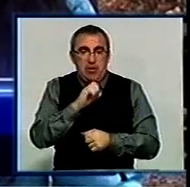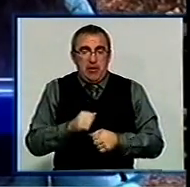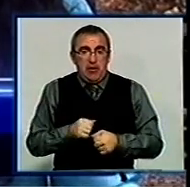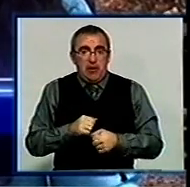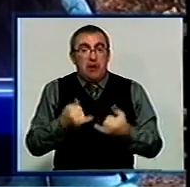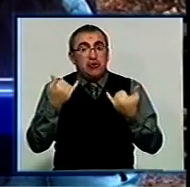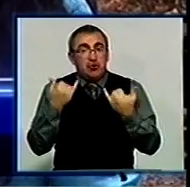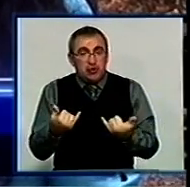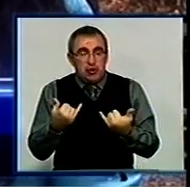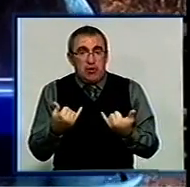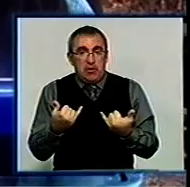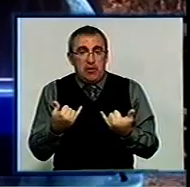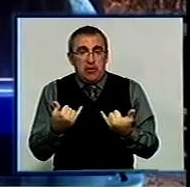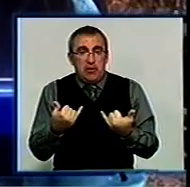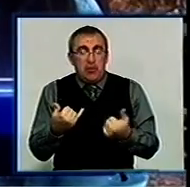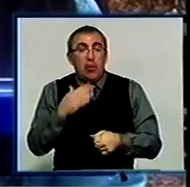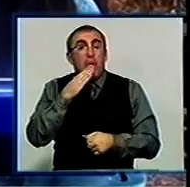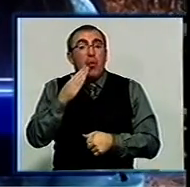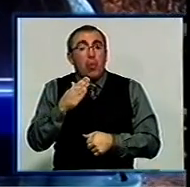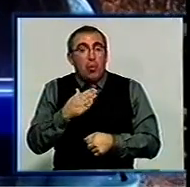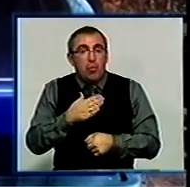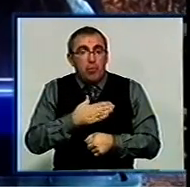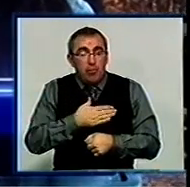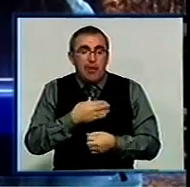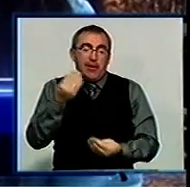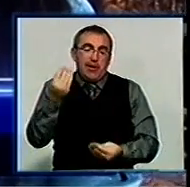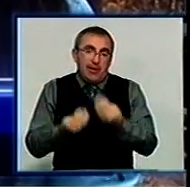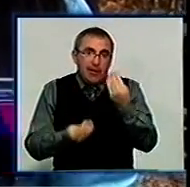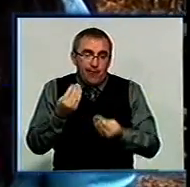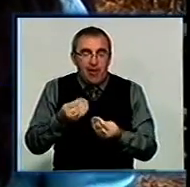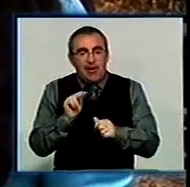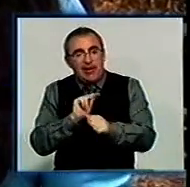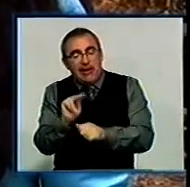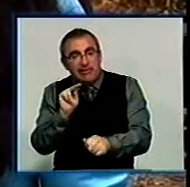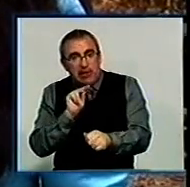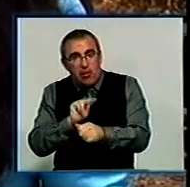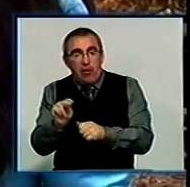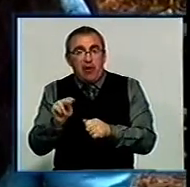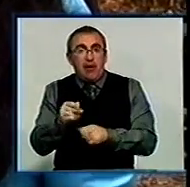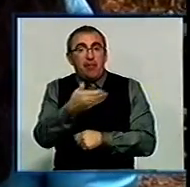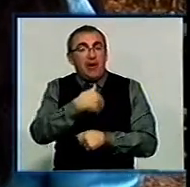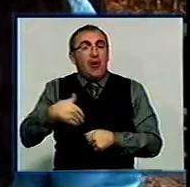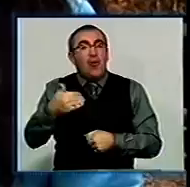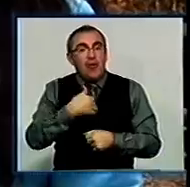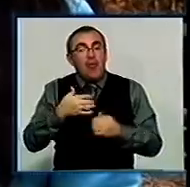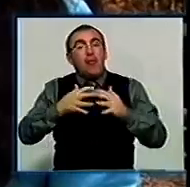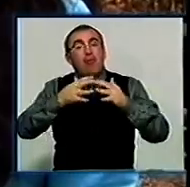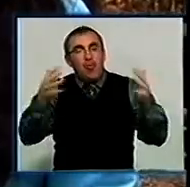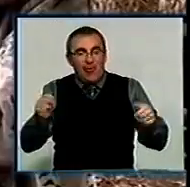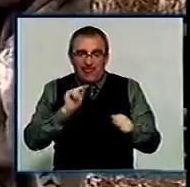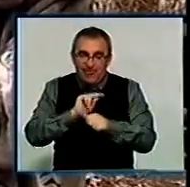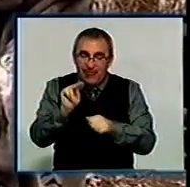Але зараз ми любили, грали з ними, дрісували. Ми ще хотіли ще більше